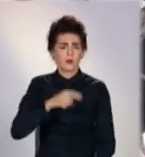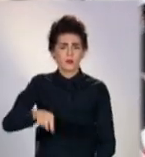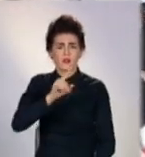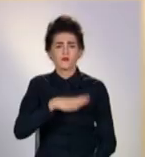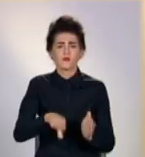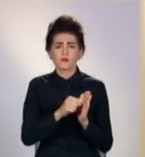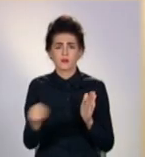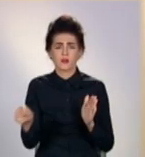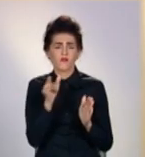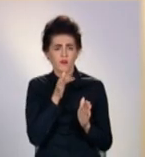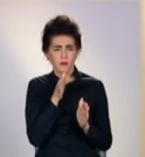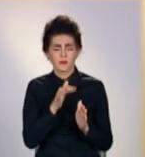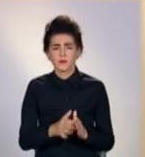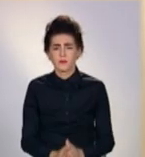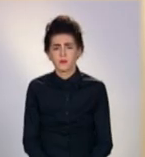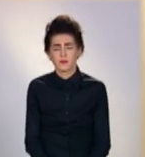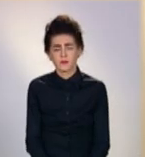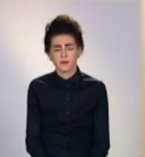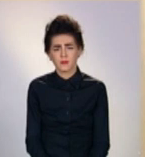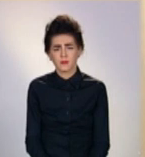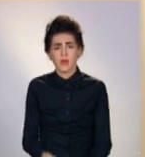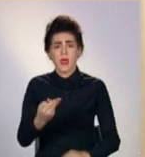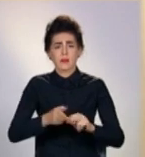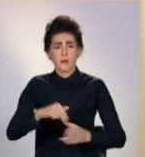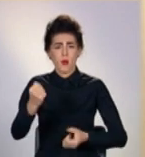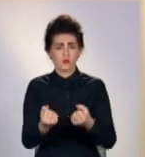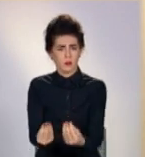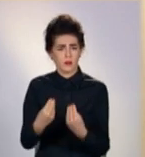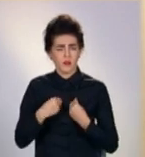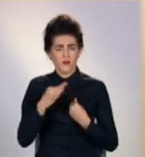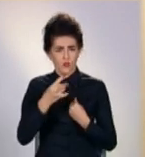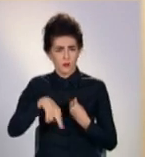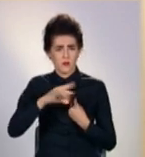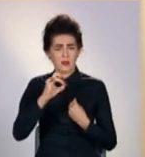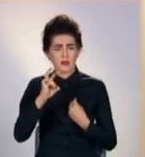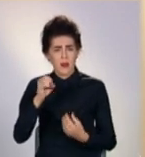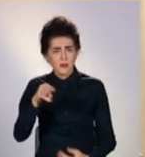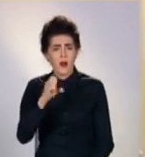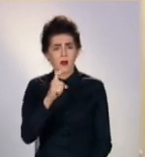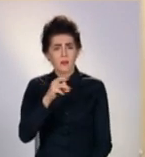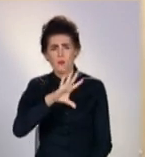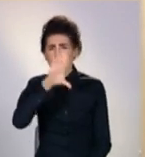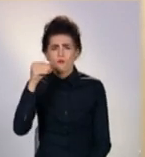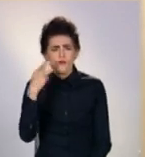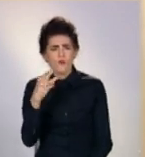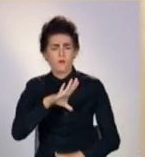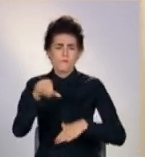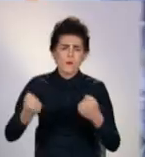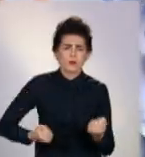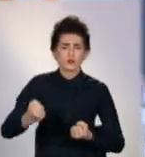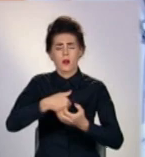нашої країни. Машина, яку нам продавав фонд Ріната Ахметова. Насовременна техніка, насовременне оборудовання, насовременний автомобіль.